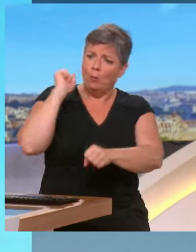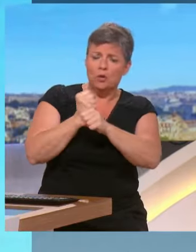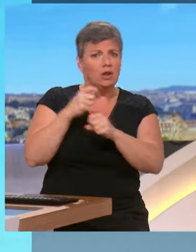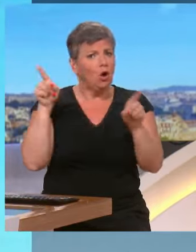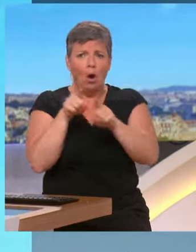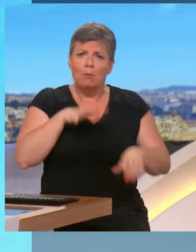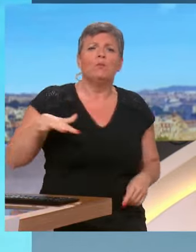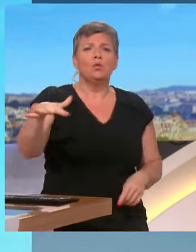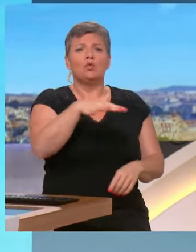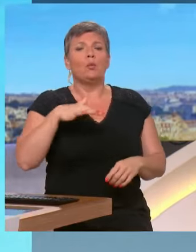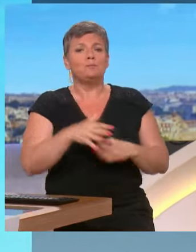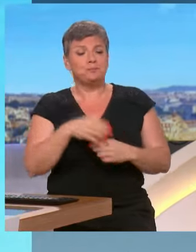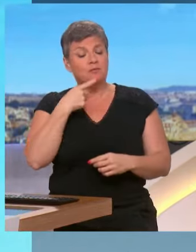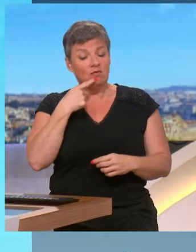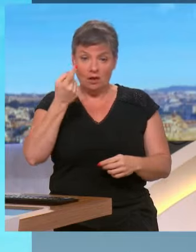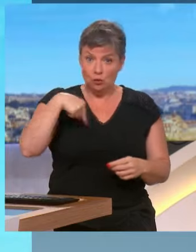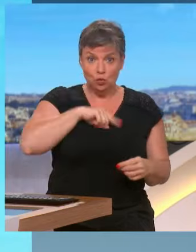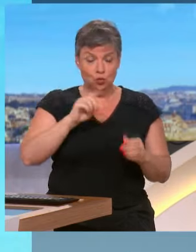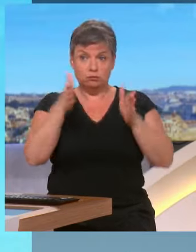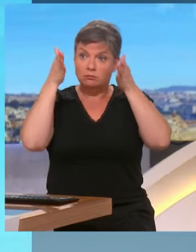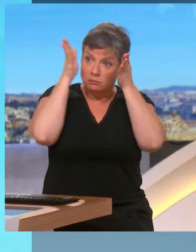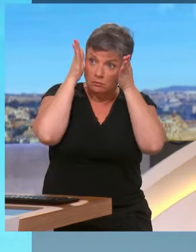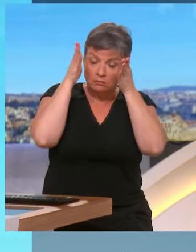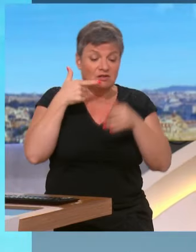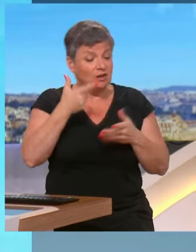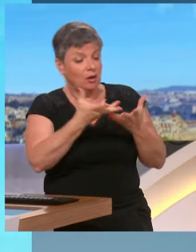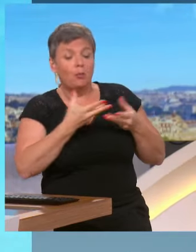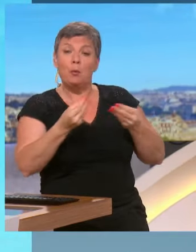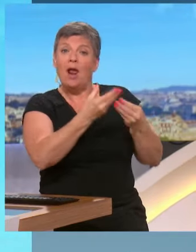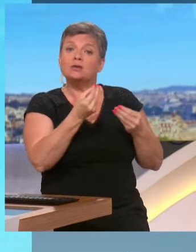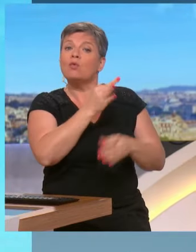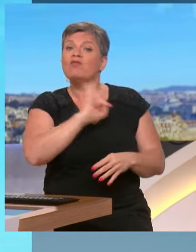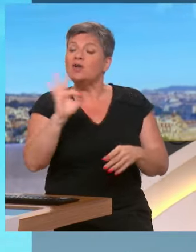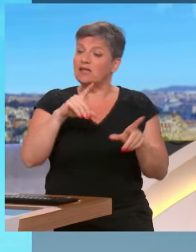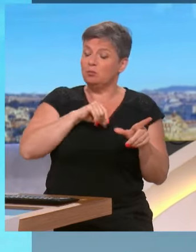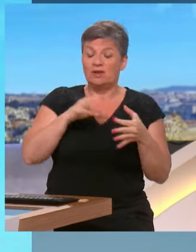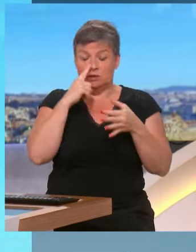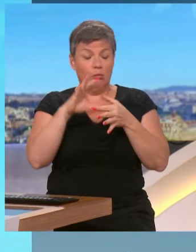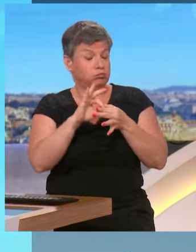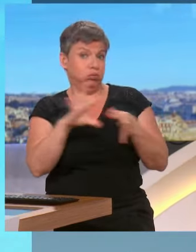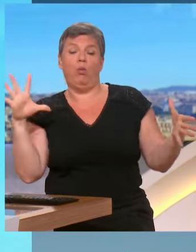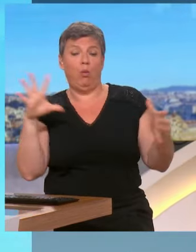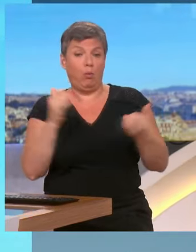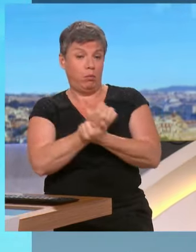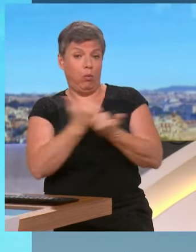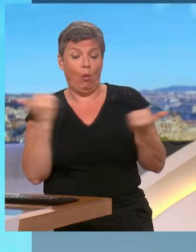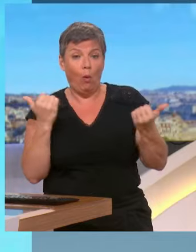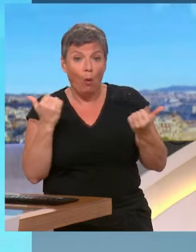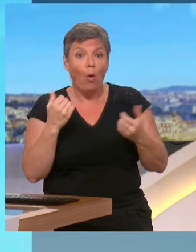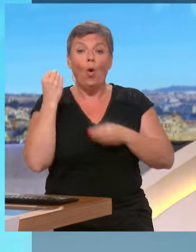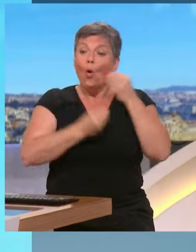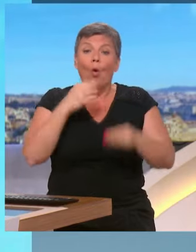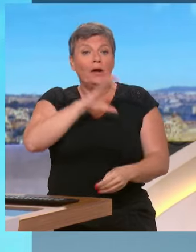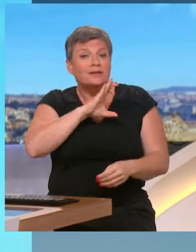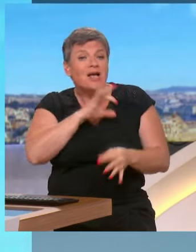que soit vous mettez des œillères sur la rupture entre une partie de la population française et la police, soit vous essayez de trouver des solutions et des